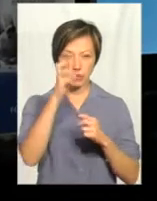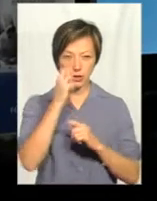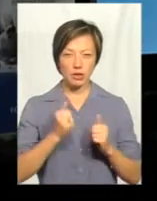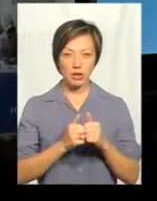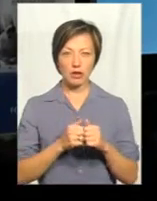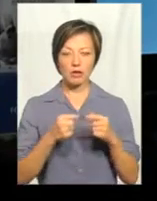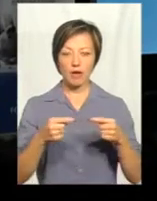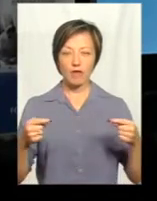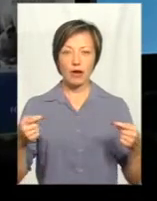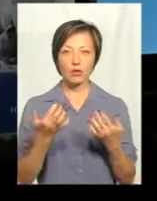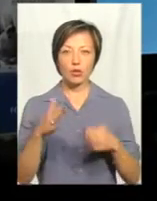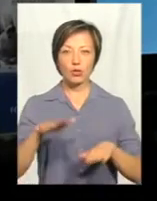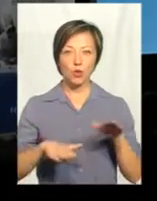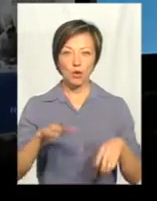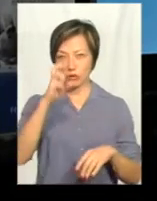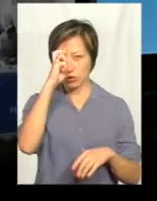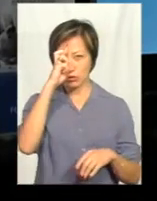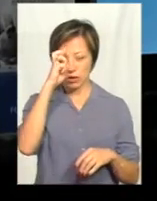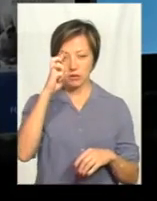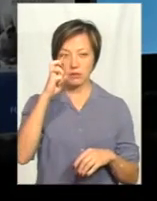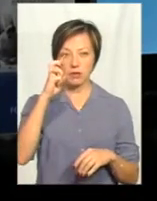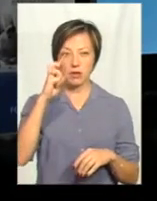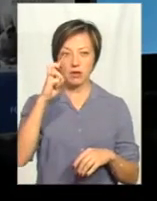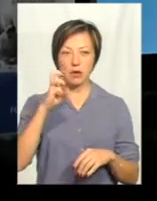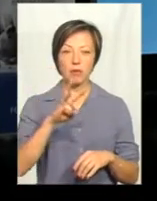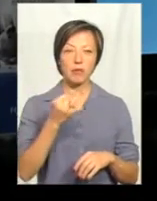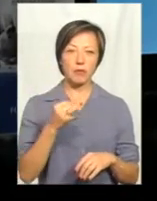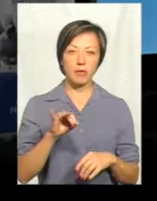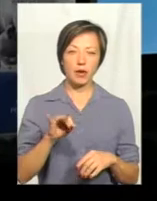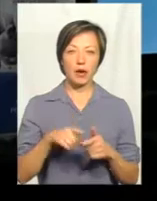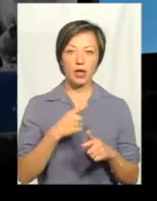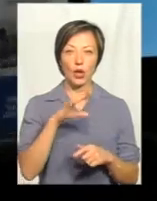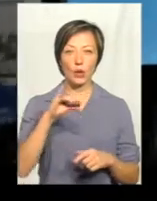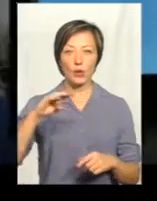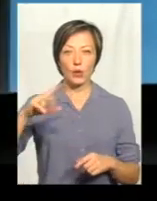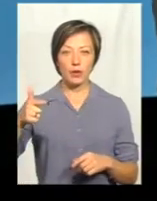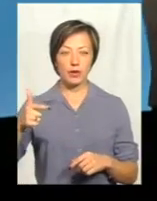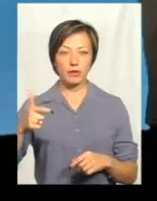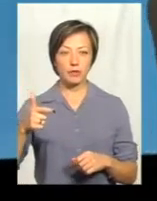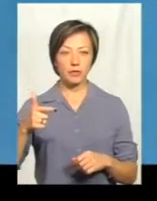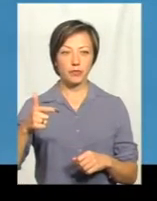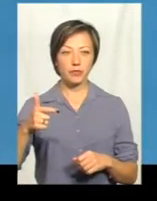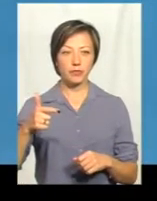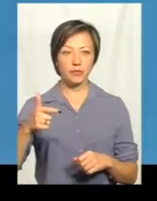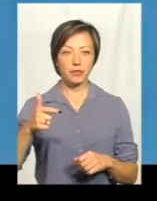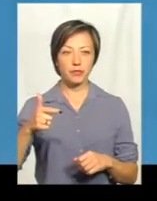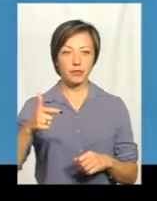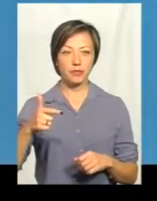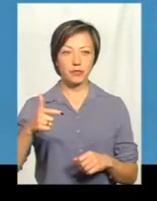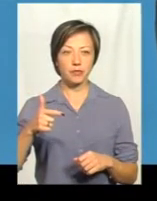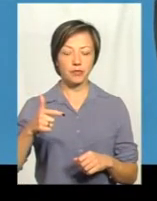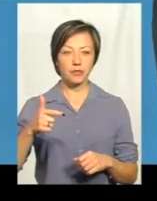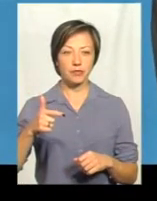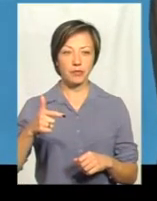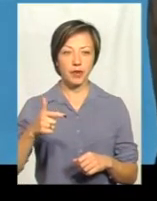Потім держава маї чи юні нам говорять,